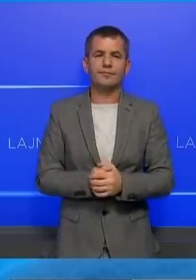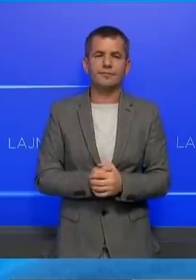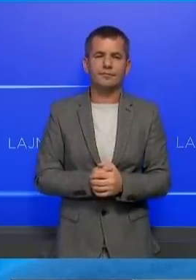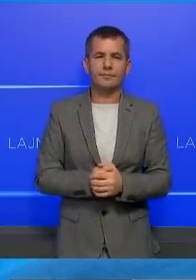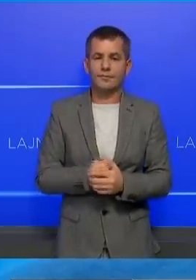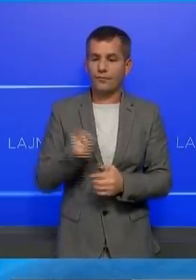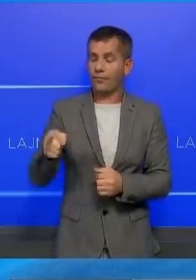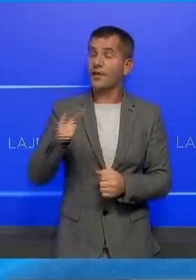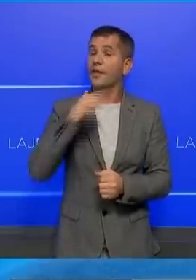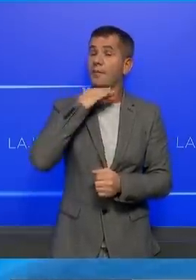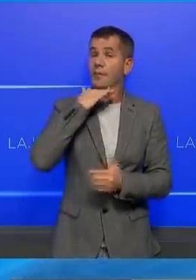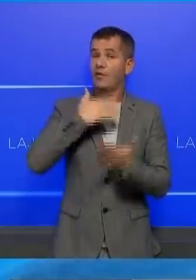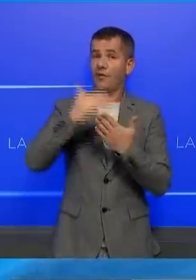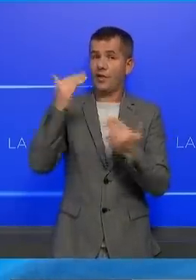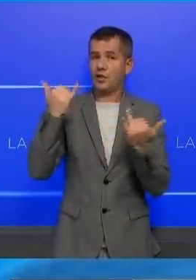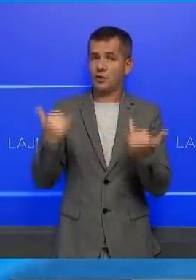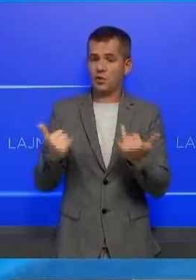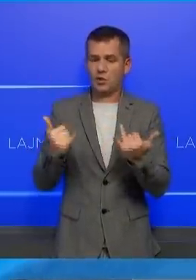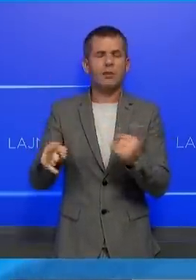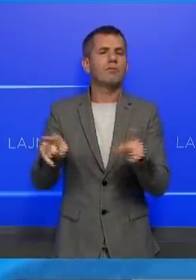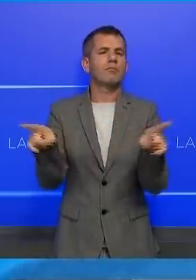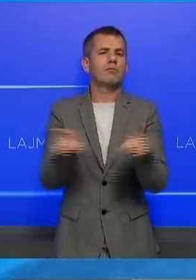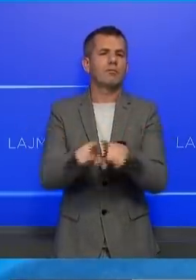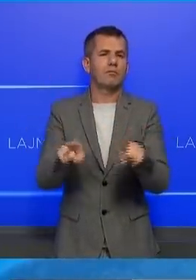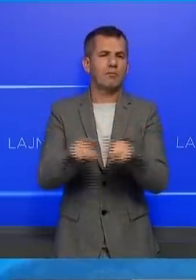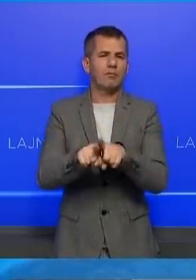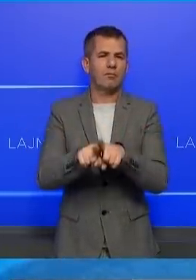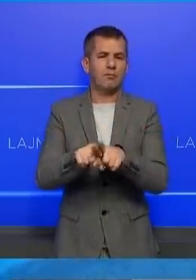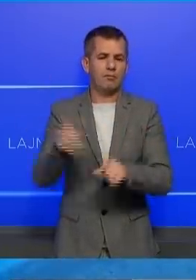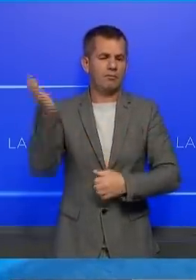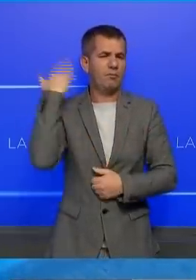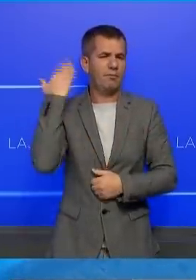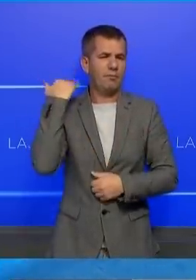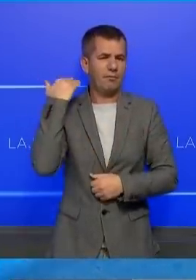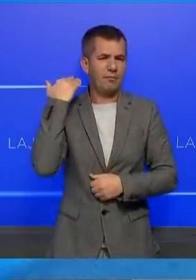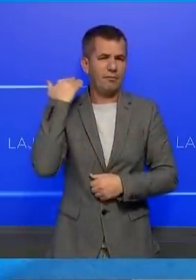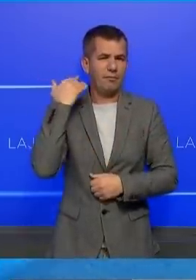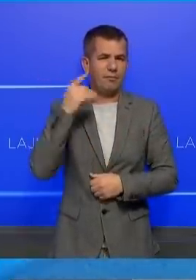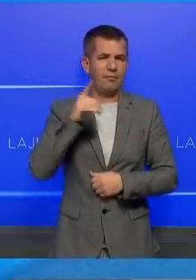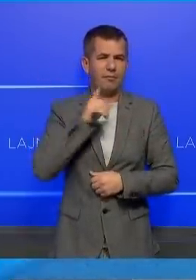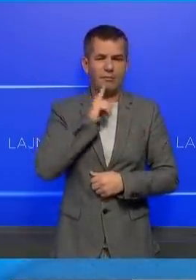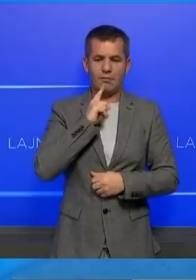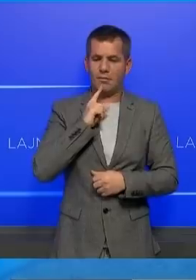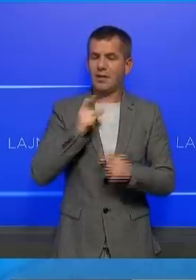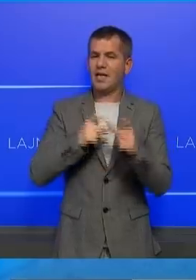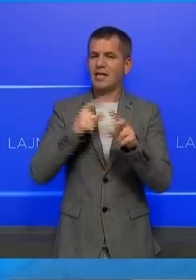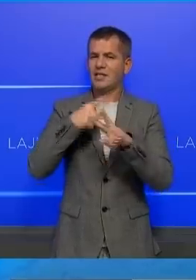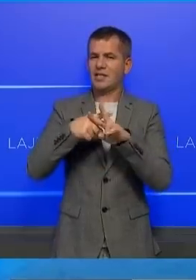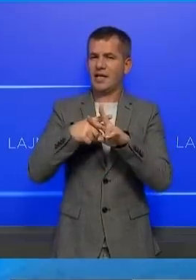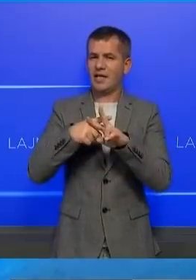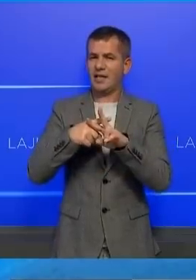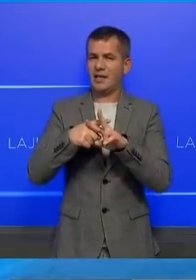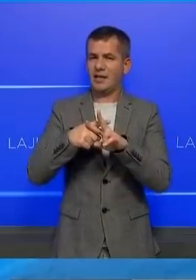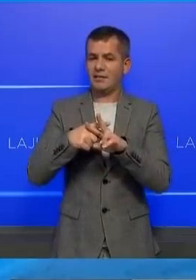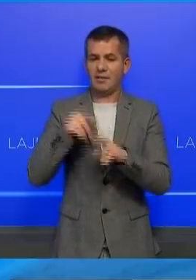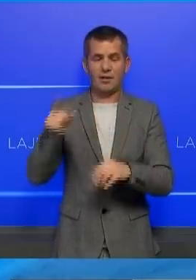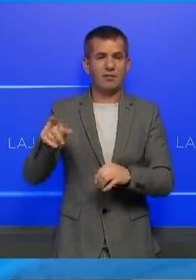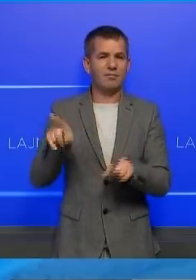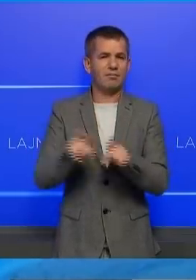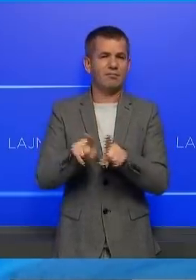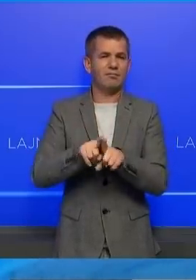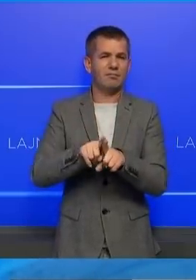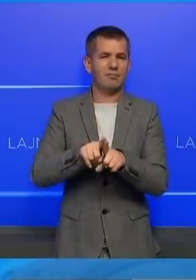Operimin veri është inëgjajshëm me qasin e shak e zhvidit e kam honë në disa her, pa po bohët